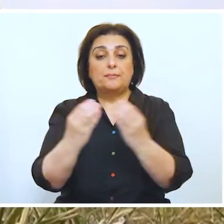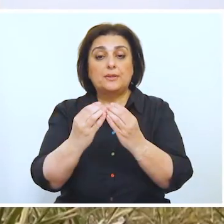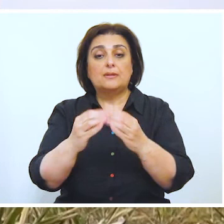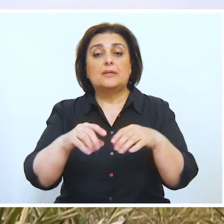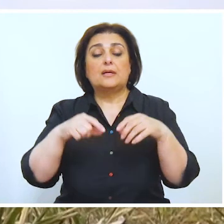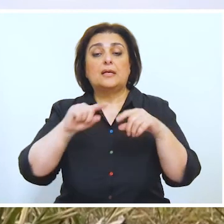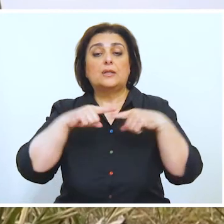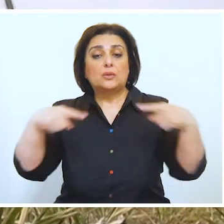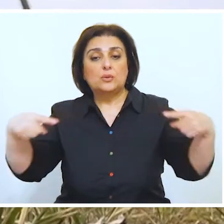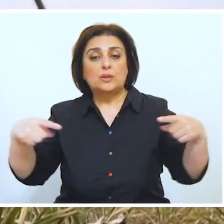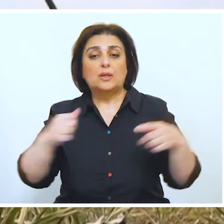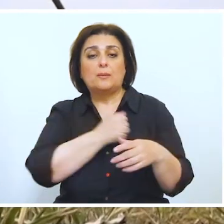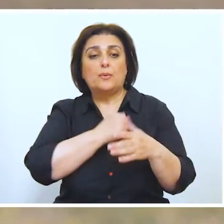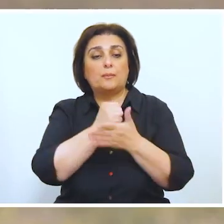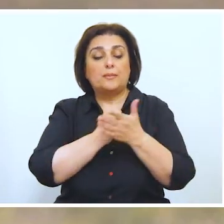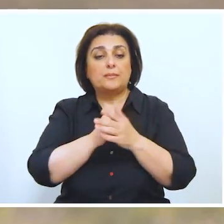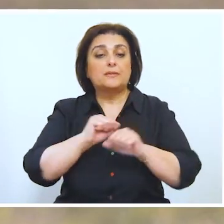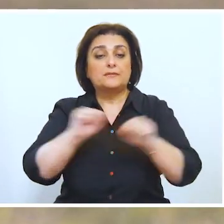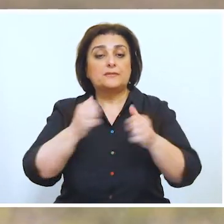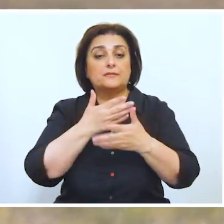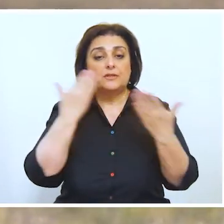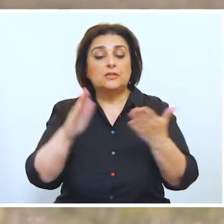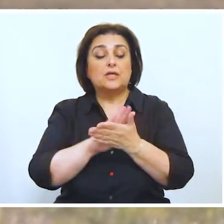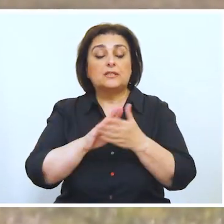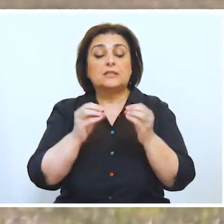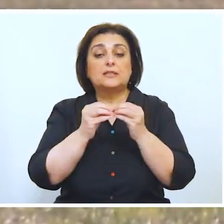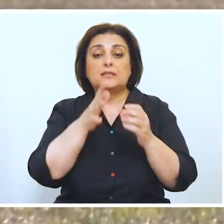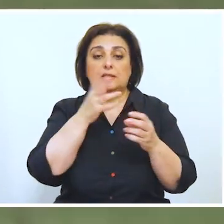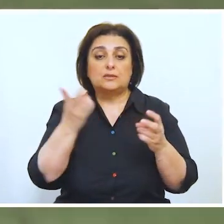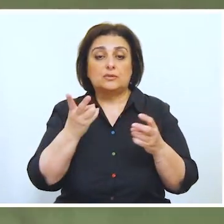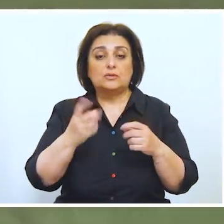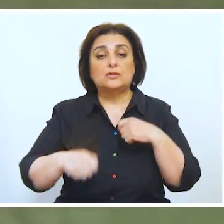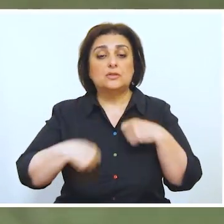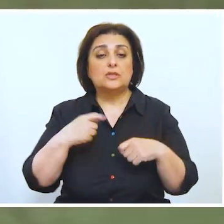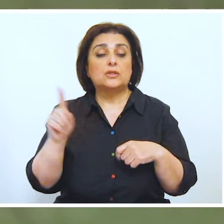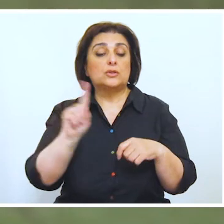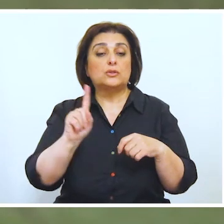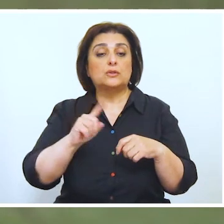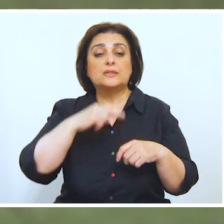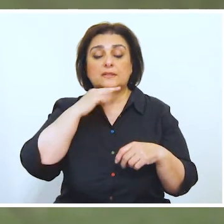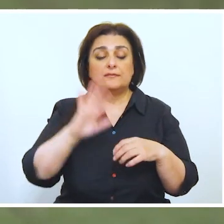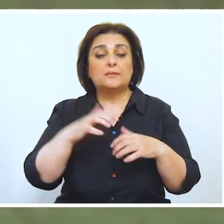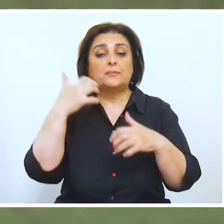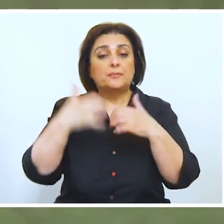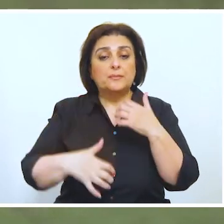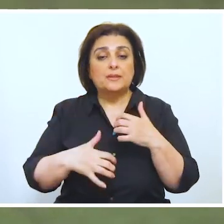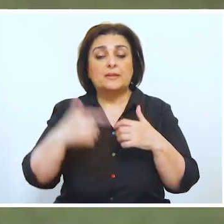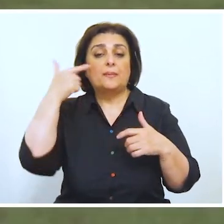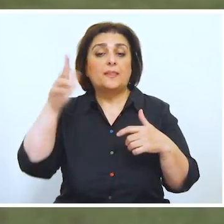sursatdan təmizlənməsi 10 illərlə vaxt alacaq. Təəssüf ki, bu illər ərzində diqqətsizliy,